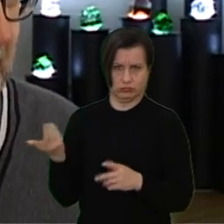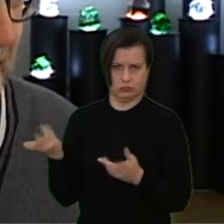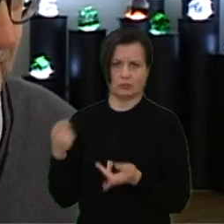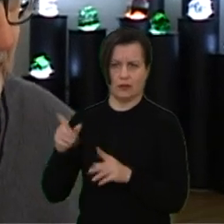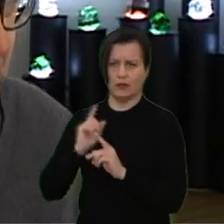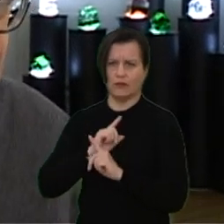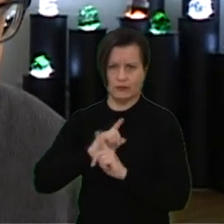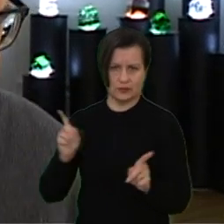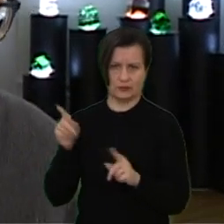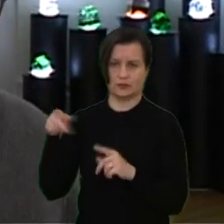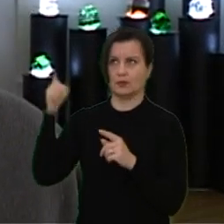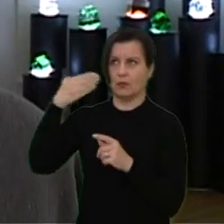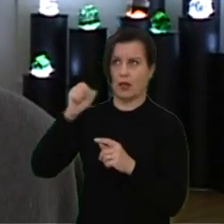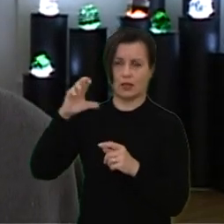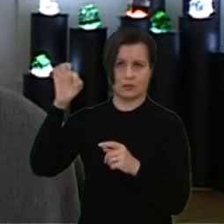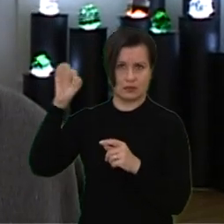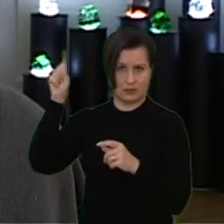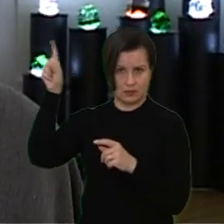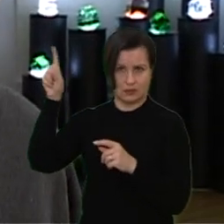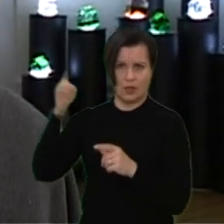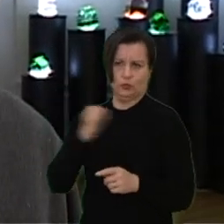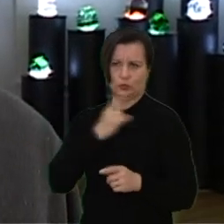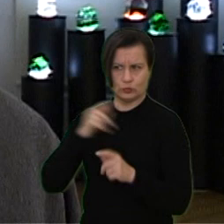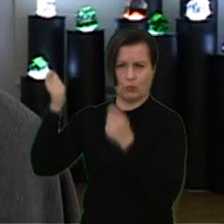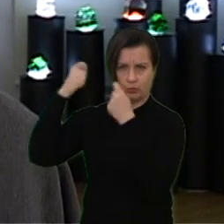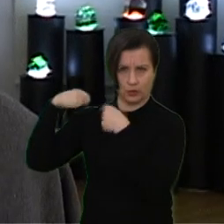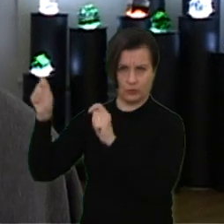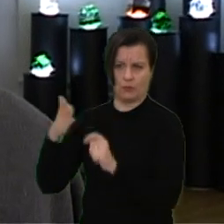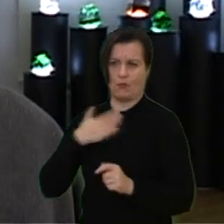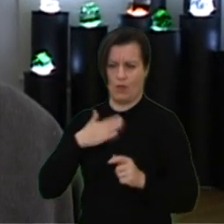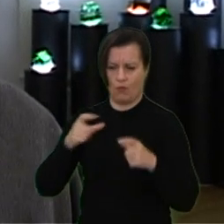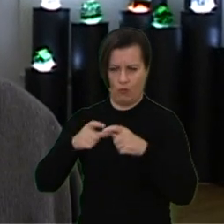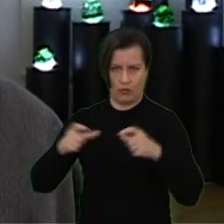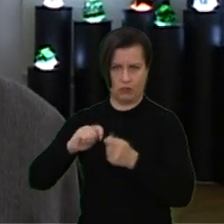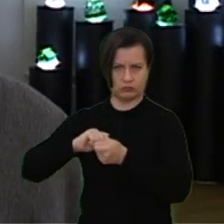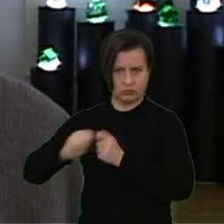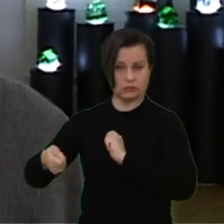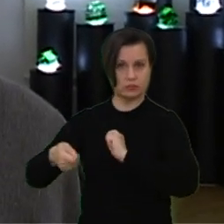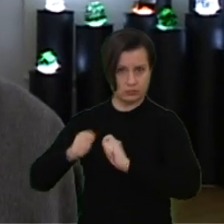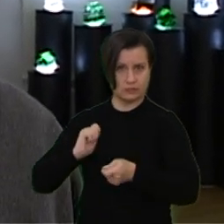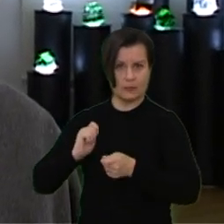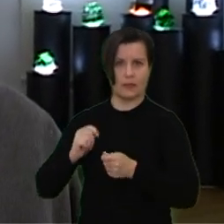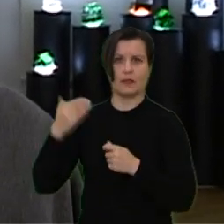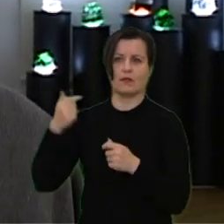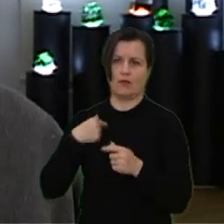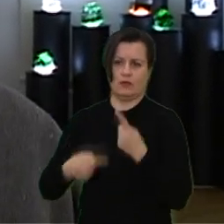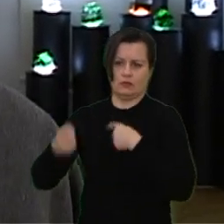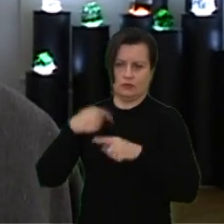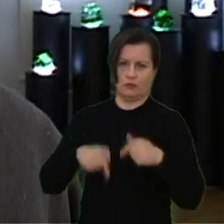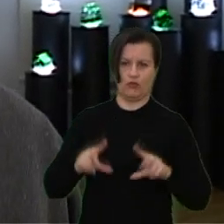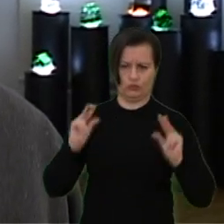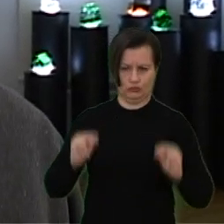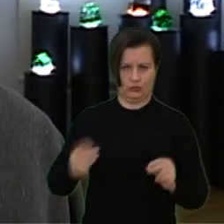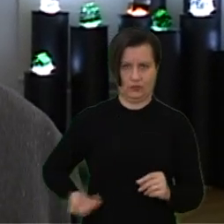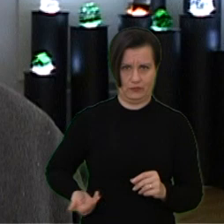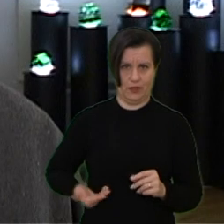pasakė, viskas. Parduoti savo nekilnaumą turtą, kuri turėjau tenai, su draskai mano nulatinį biletą į Marsą